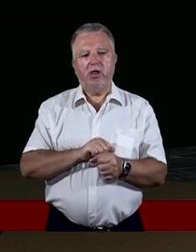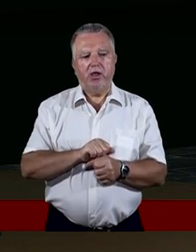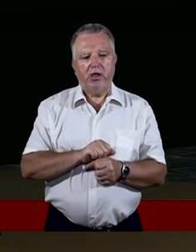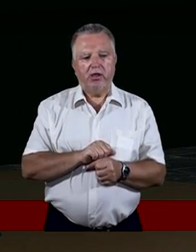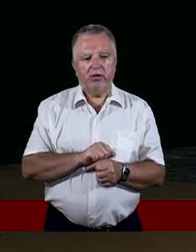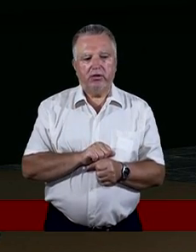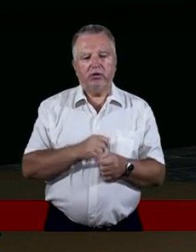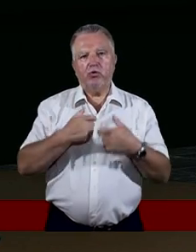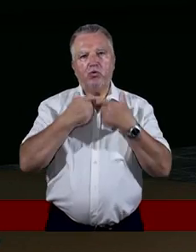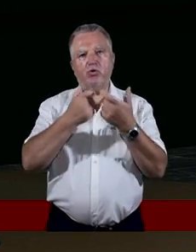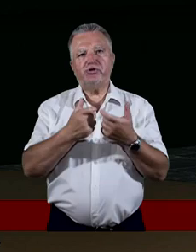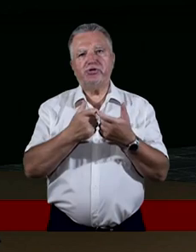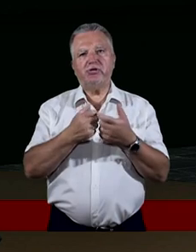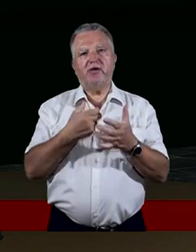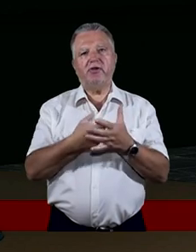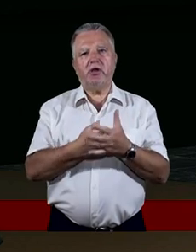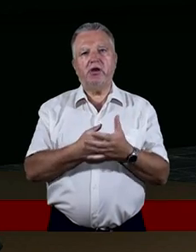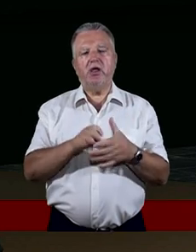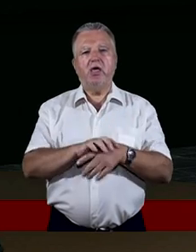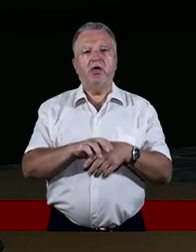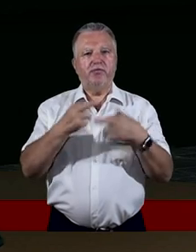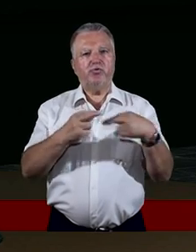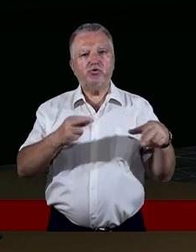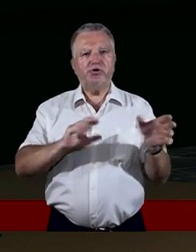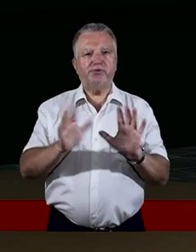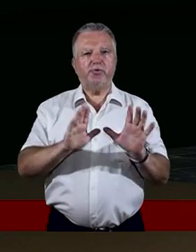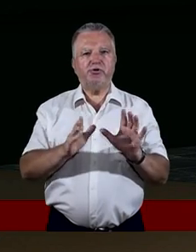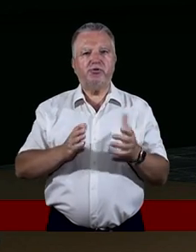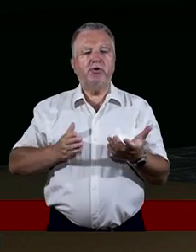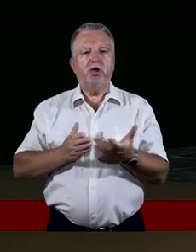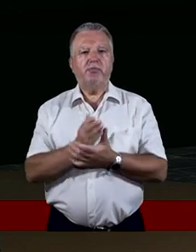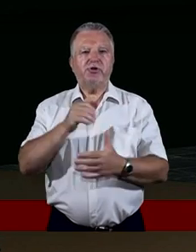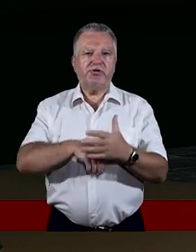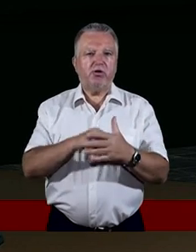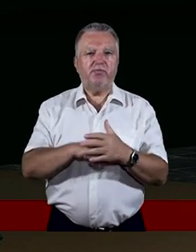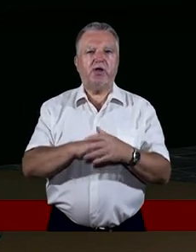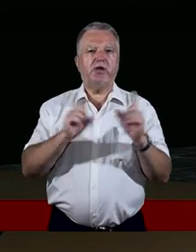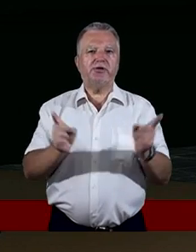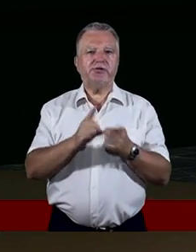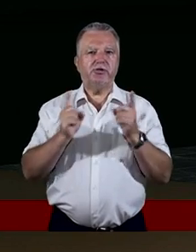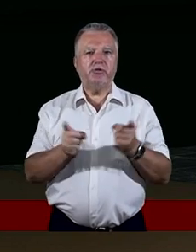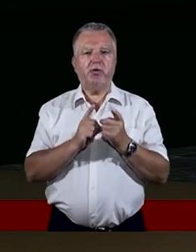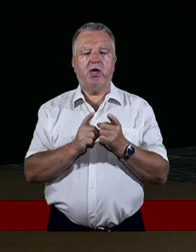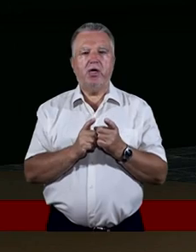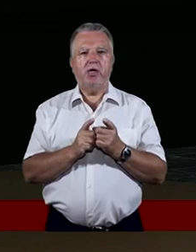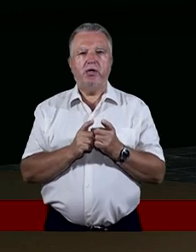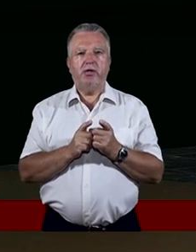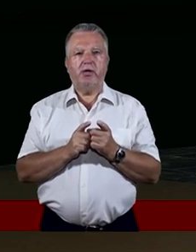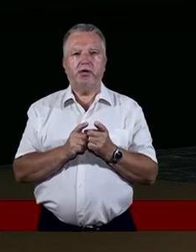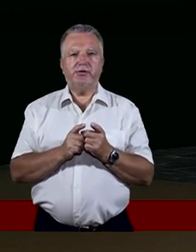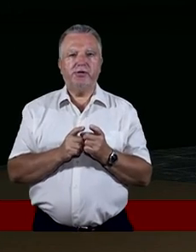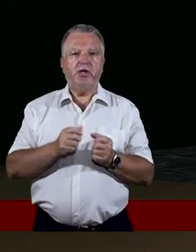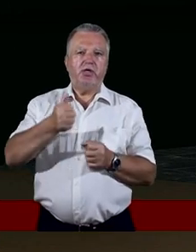i mówić o tej Ewangelii innym, w inny sposób, przez inne zachowania, przez inne słowa, przez inne sytuacje. Jedni lepiej się czują w tłumie,